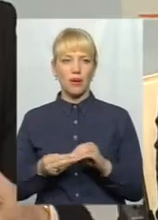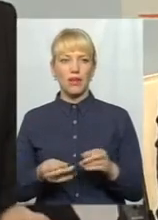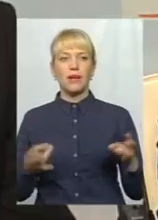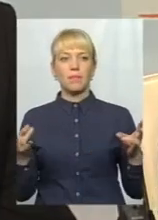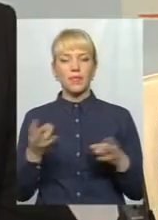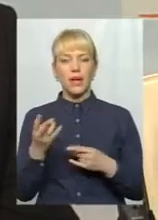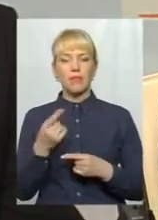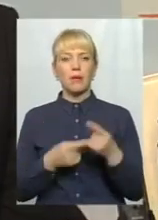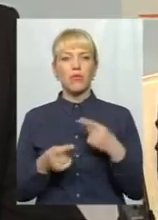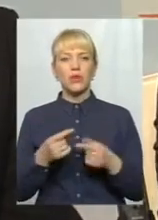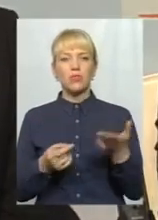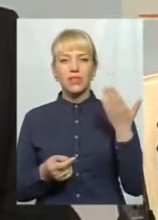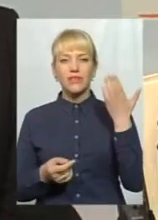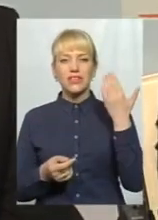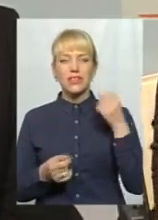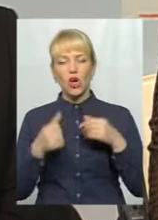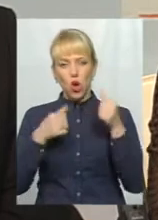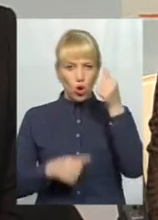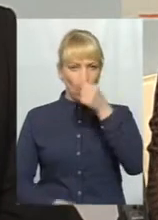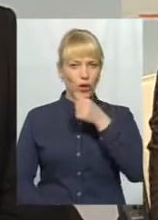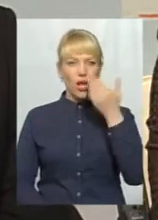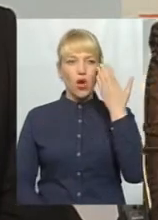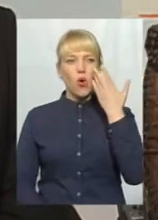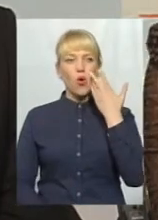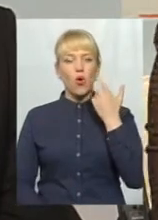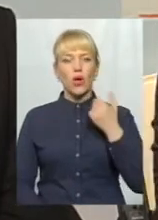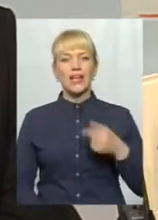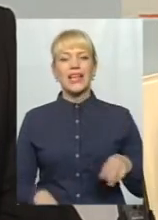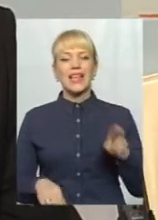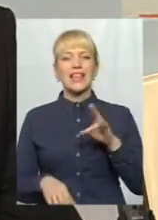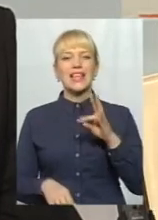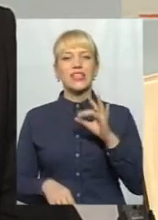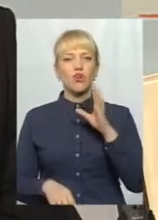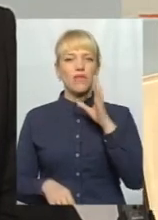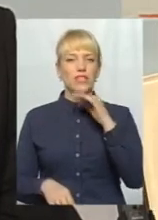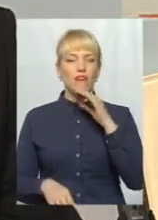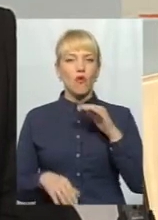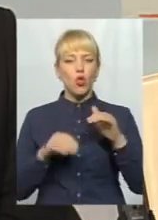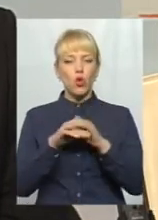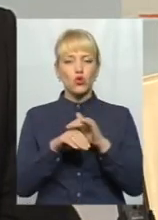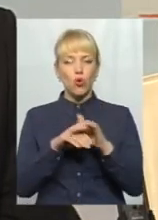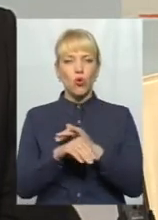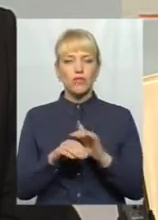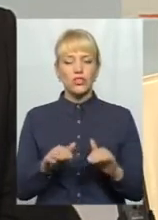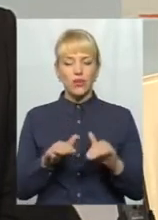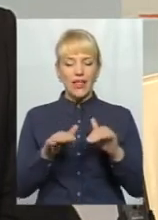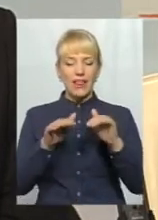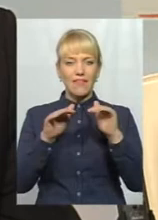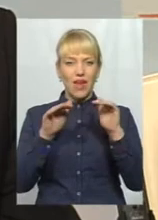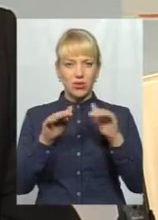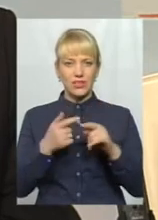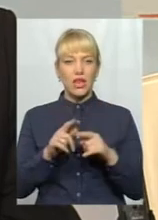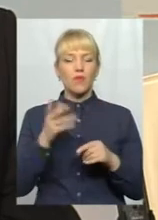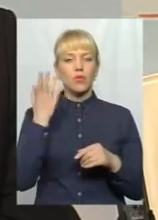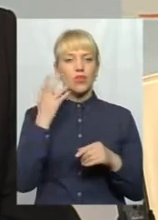повернутися в ті роки, коли Дністровське водосховище наливалося. Тобто це тоді, коли все, що надходило в це